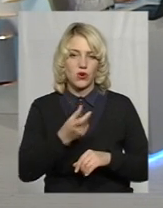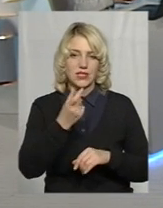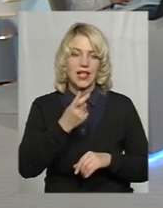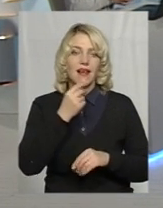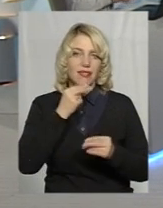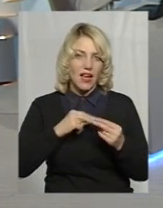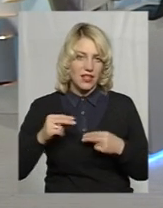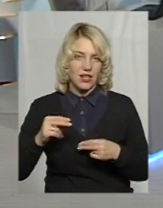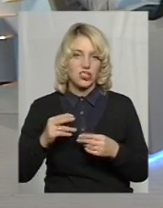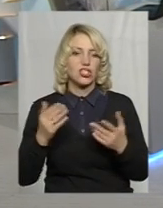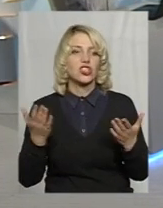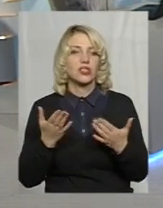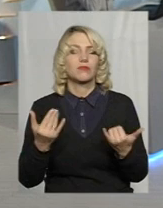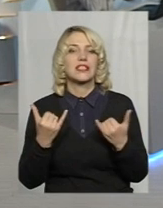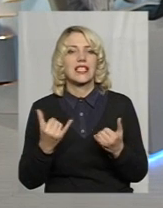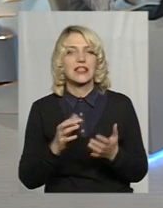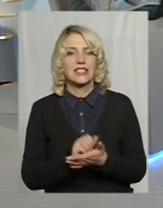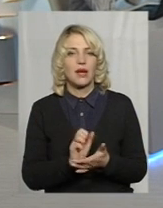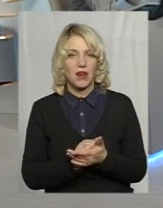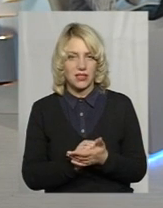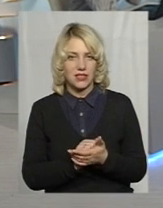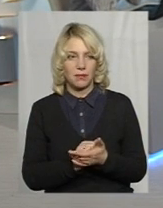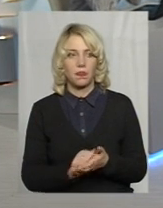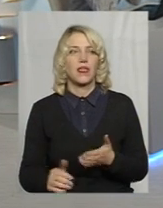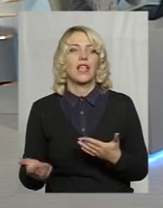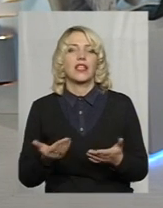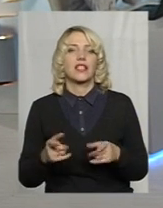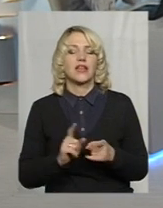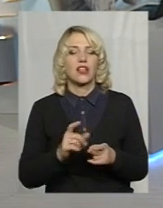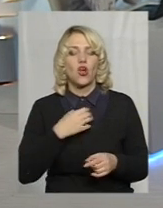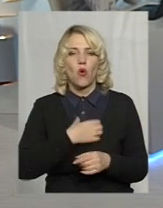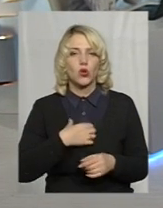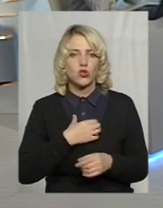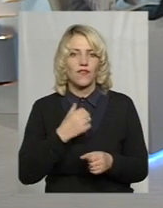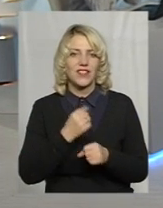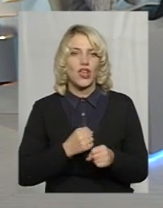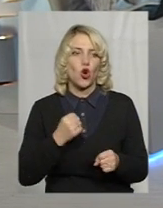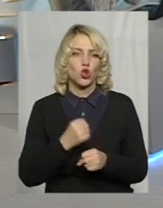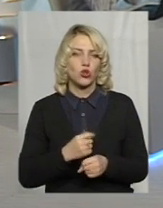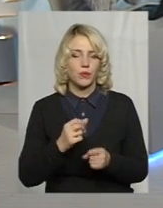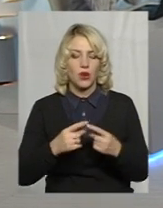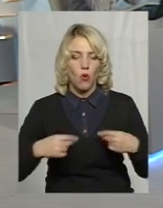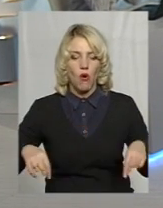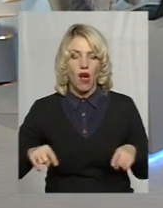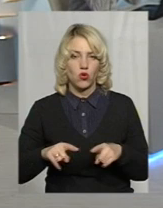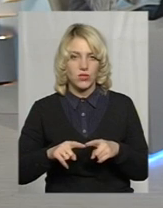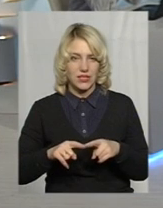чим зараз займається, які такі основні розробки в галузі